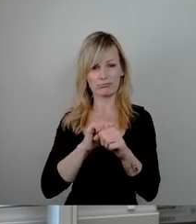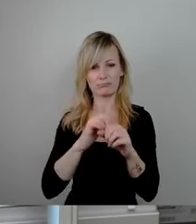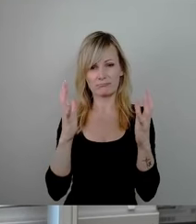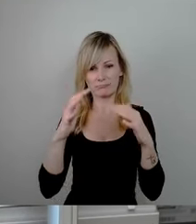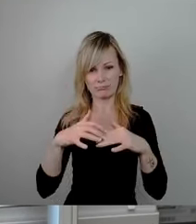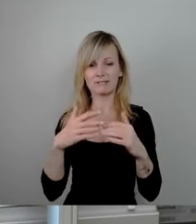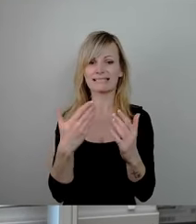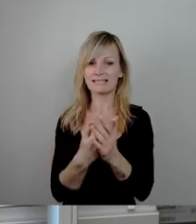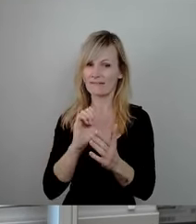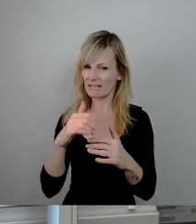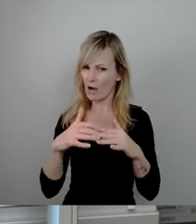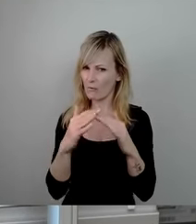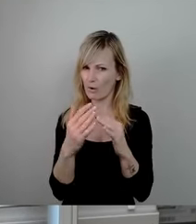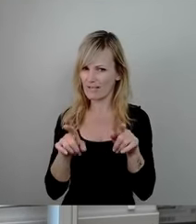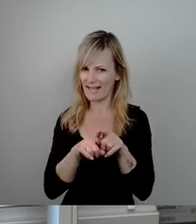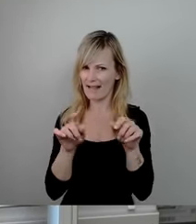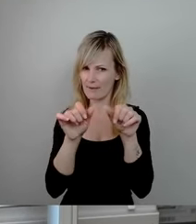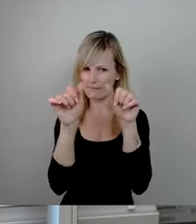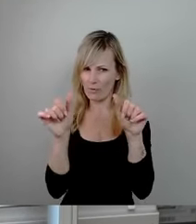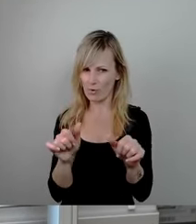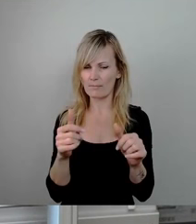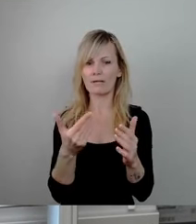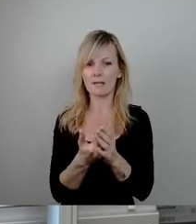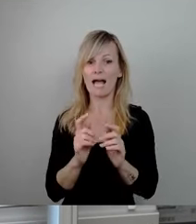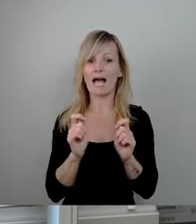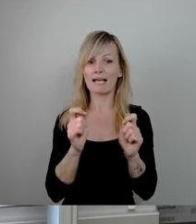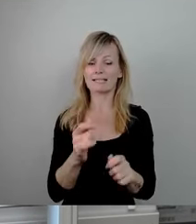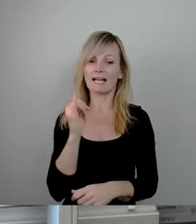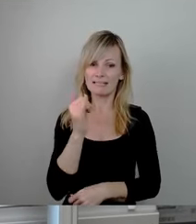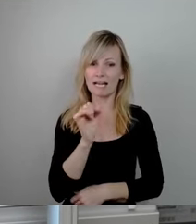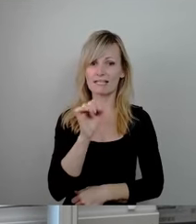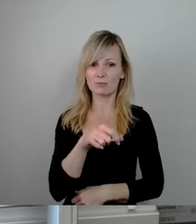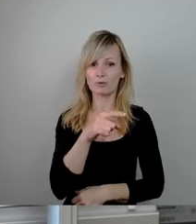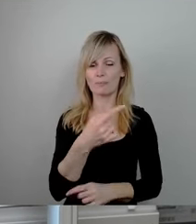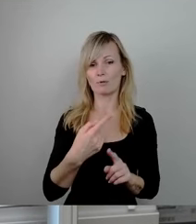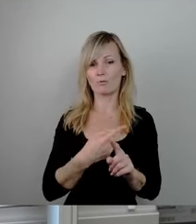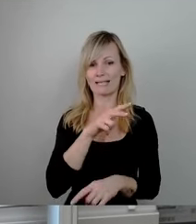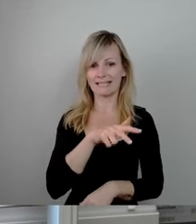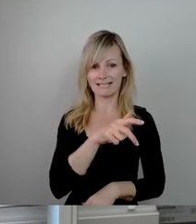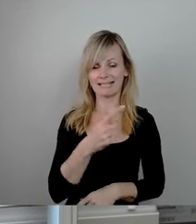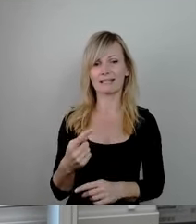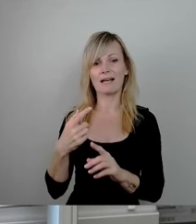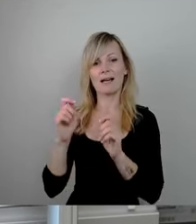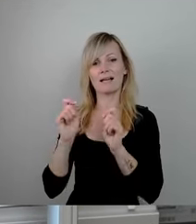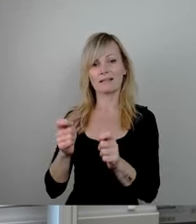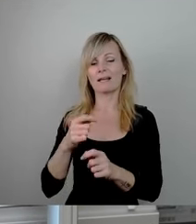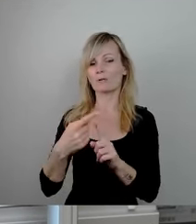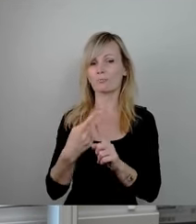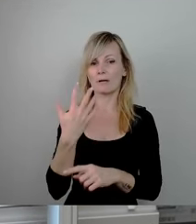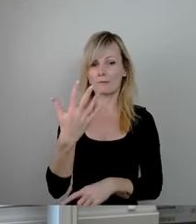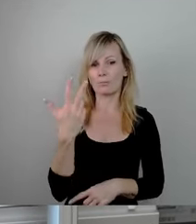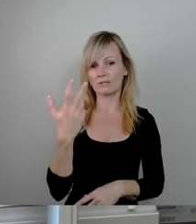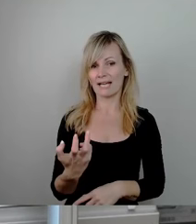War das richtig? In diesem Sinne würde ich dem Antrag zustimmen wollen unter der Nummer 13. Der Antrag Nummer 35, der